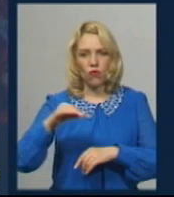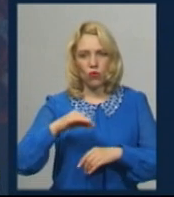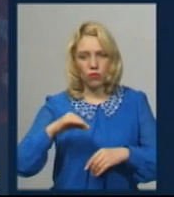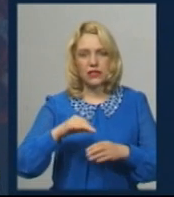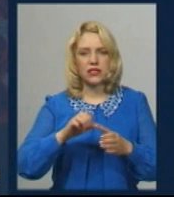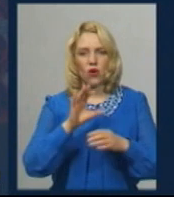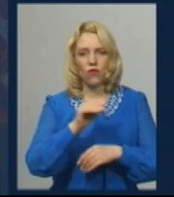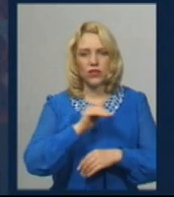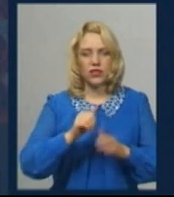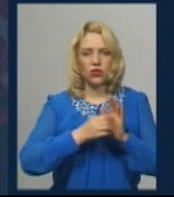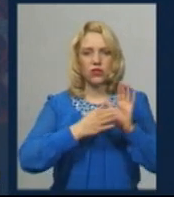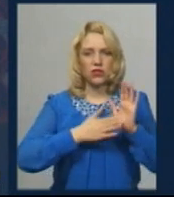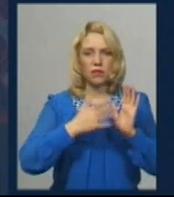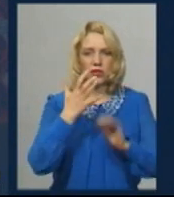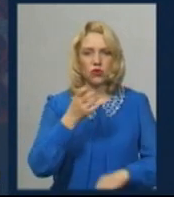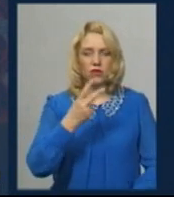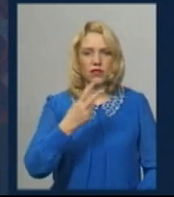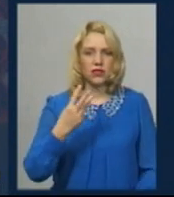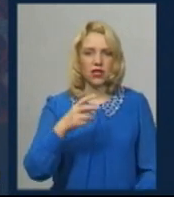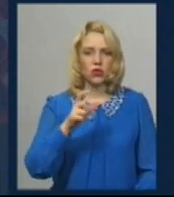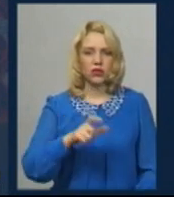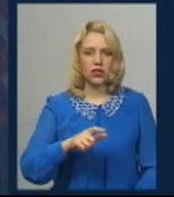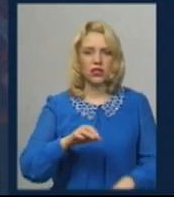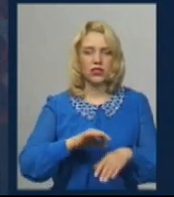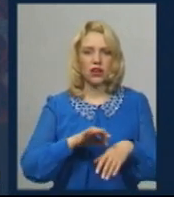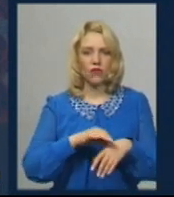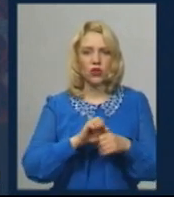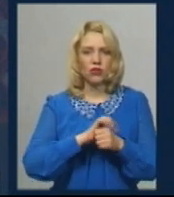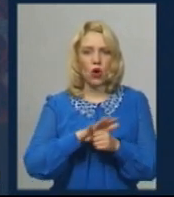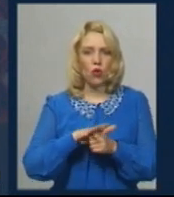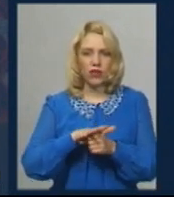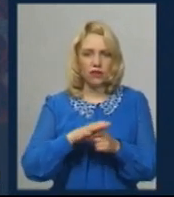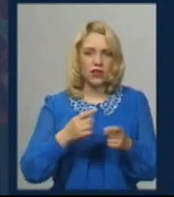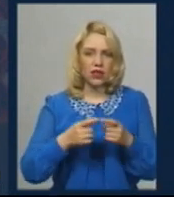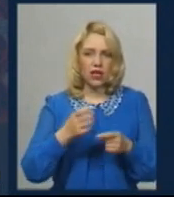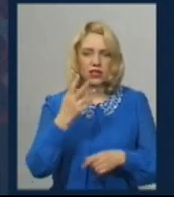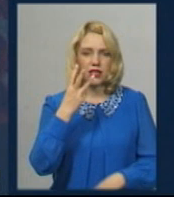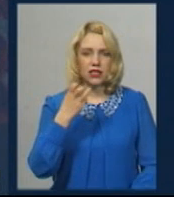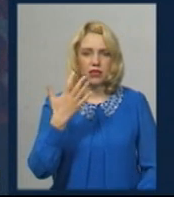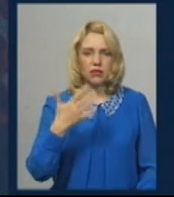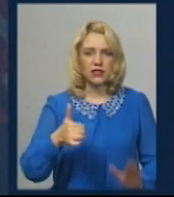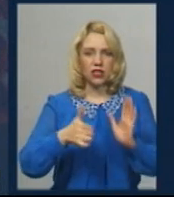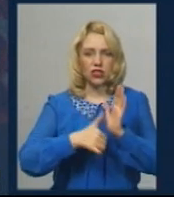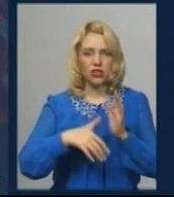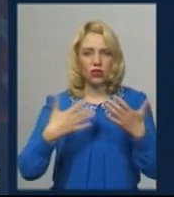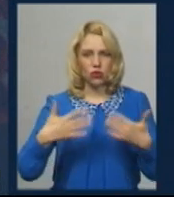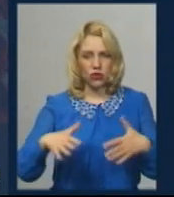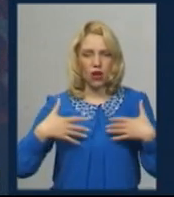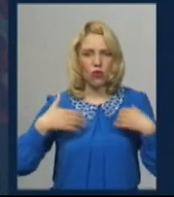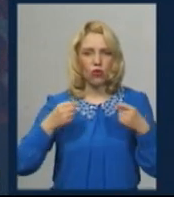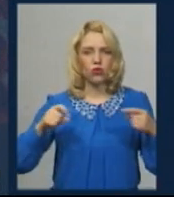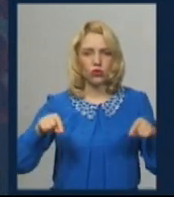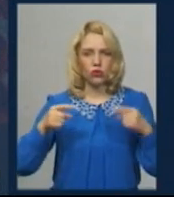зареєстровано 523 людини із захворюванням на COVID-19. З них 356 осіб одужало. Від